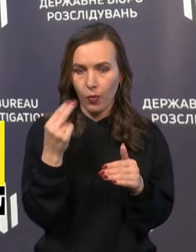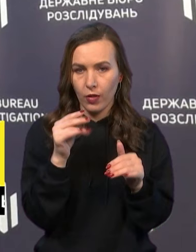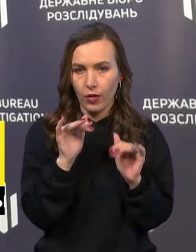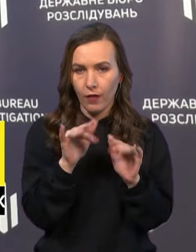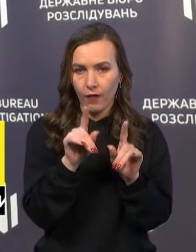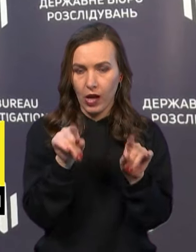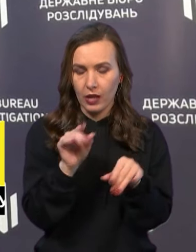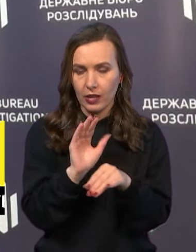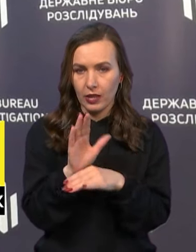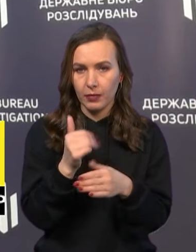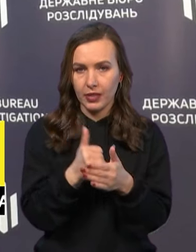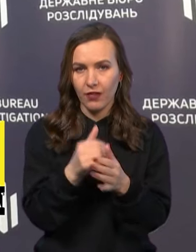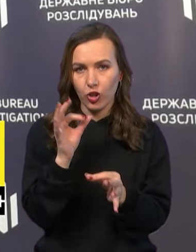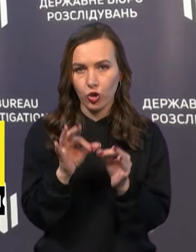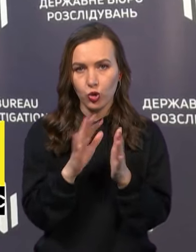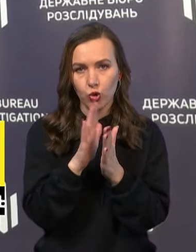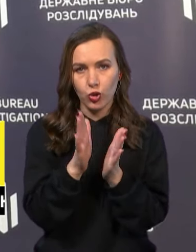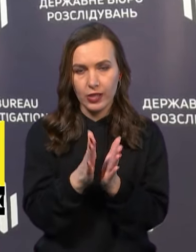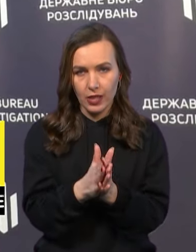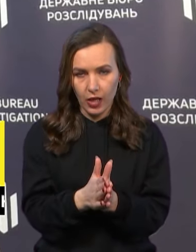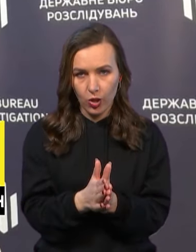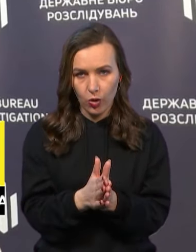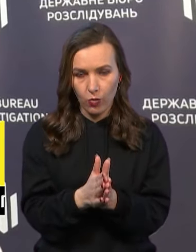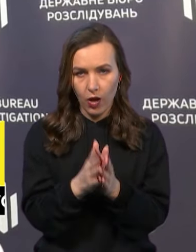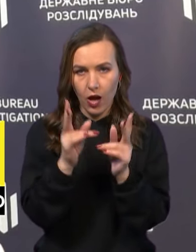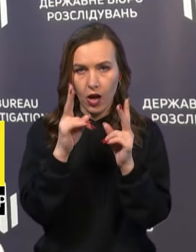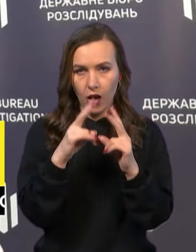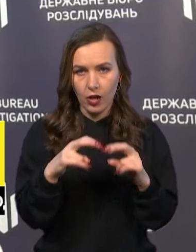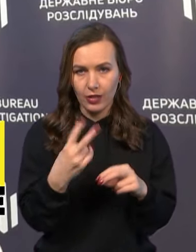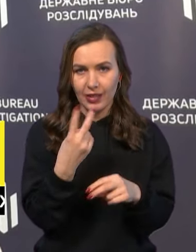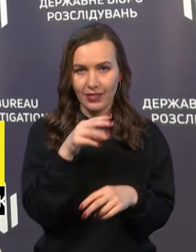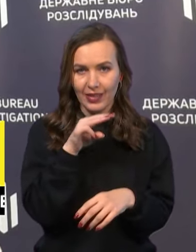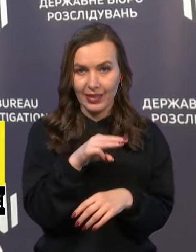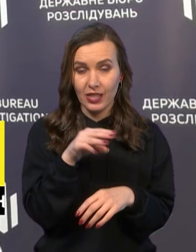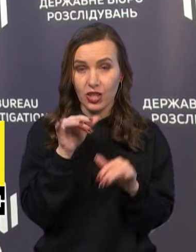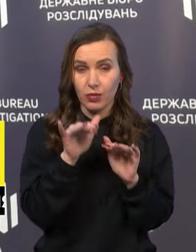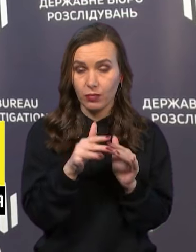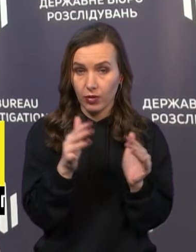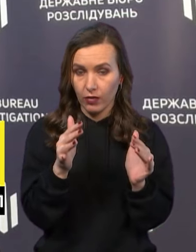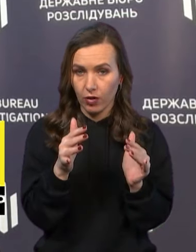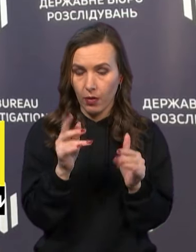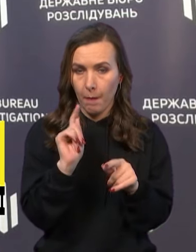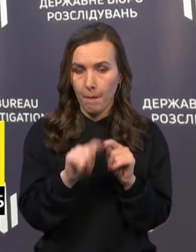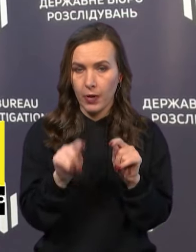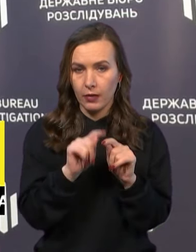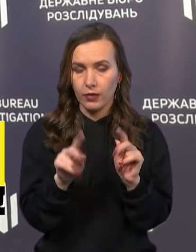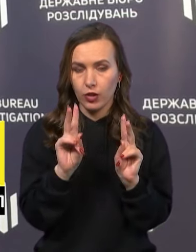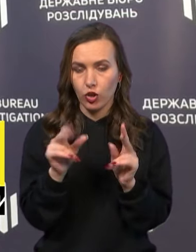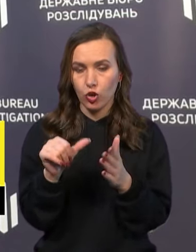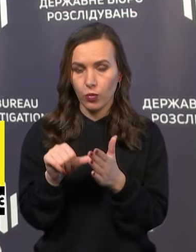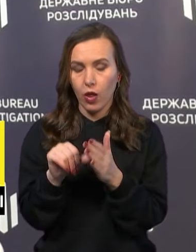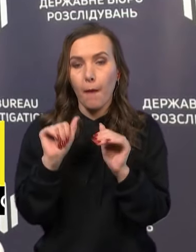направлено до суду, загалом розслідується понад 2 тисячі справ, перевіряються і ті, хто причетний,